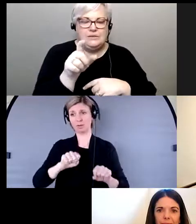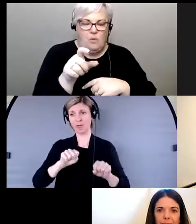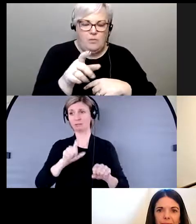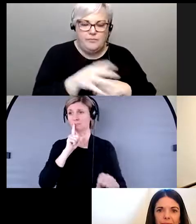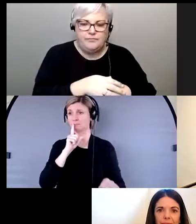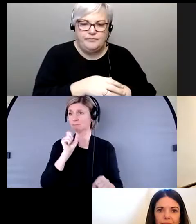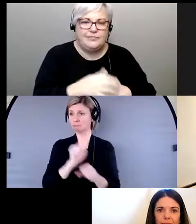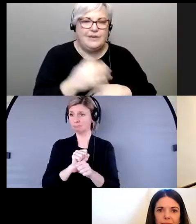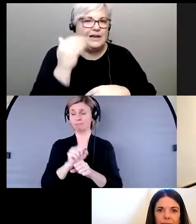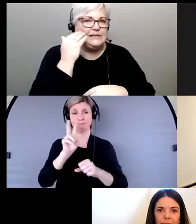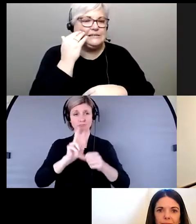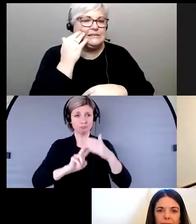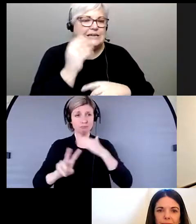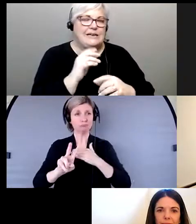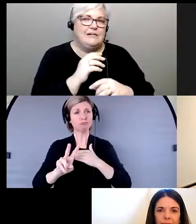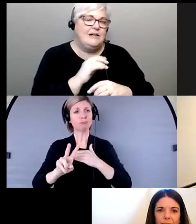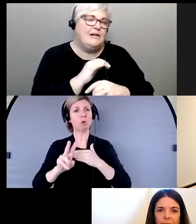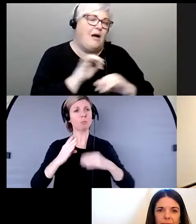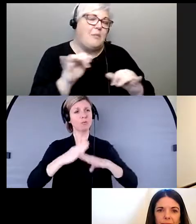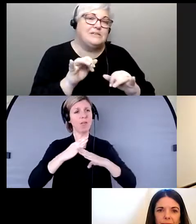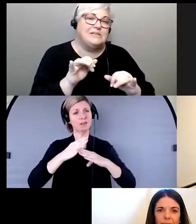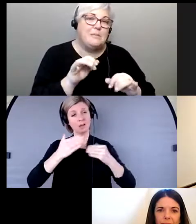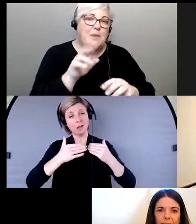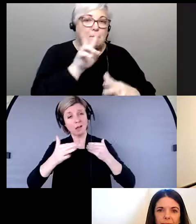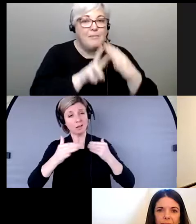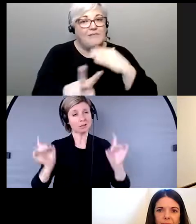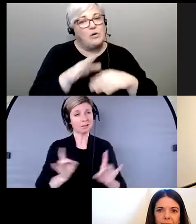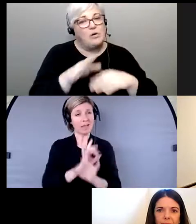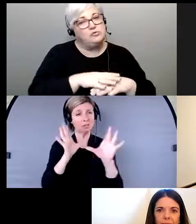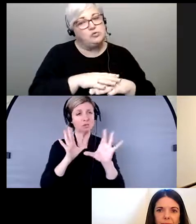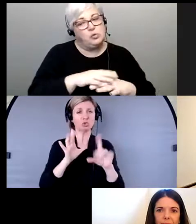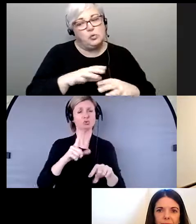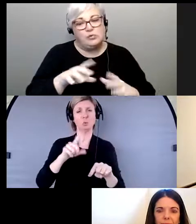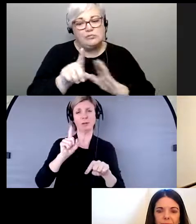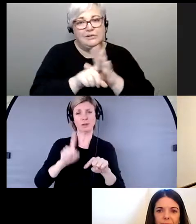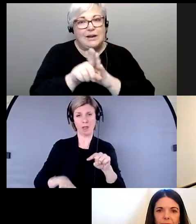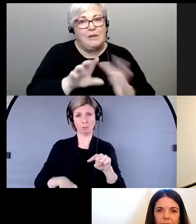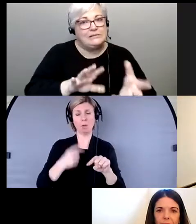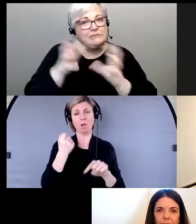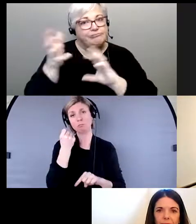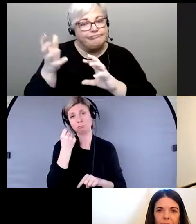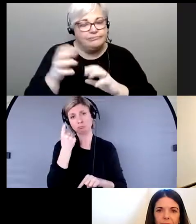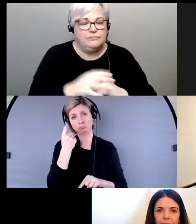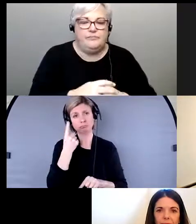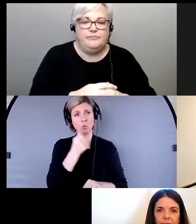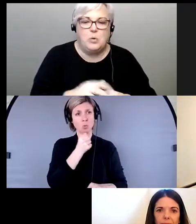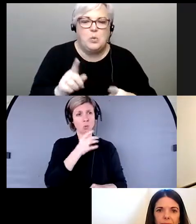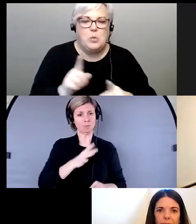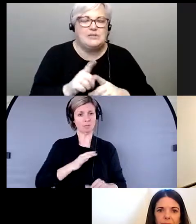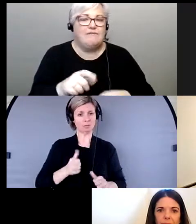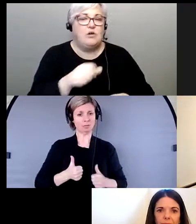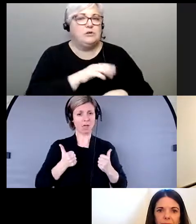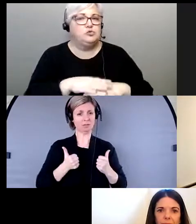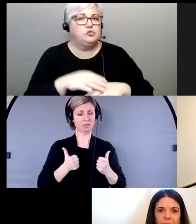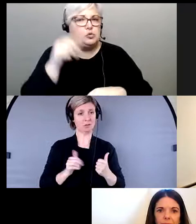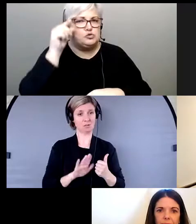toujours de prévoir ou de prévenir une catastrophe climatique. Nous savons aussi que la violence basée sur le genre augmente et que les moyens de